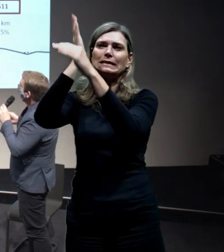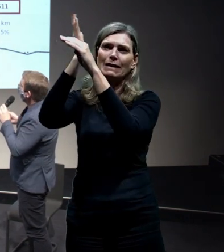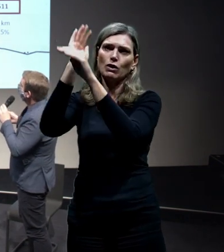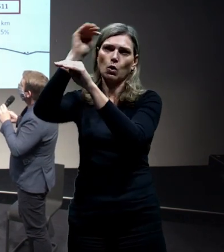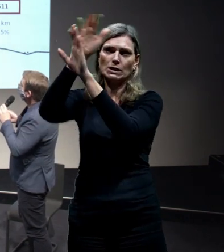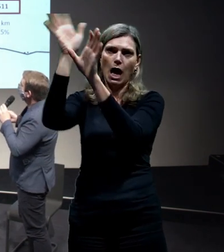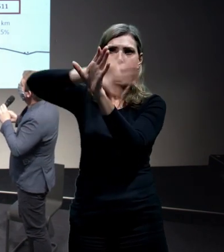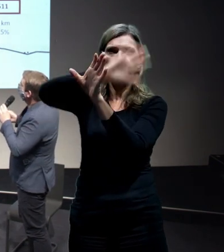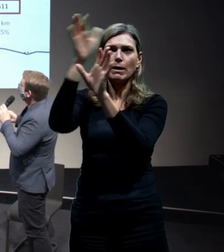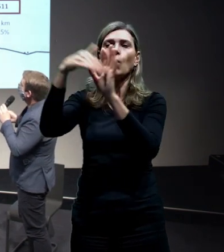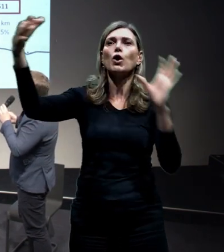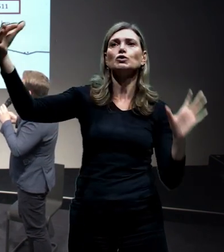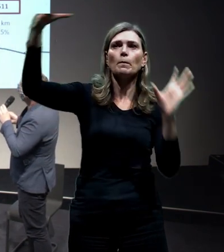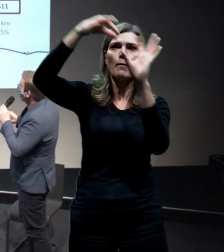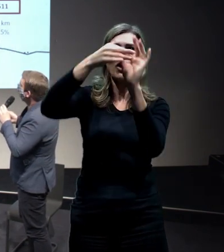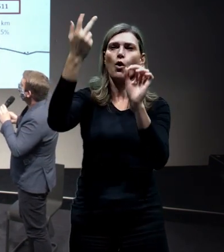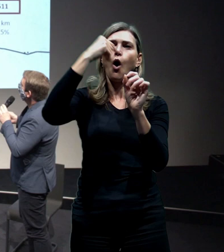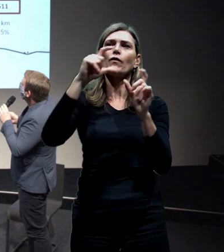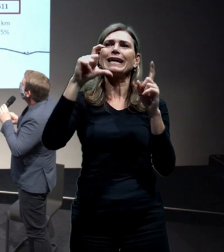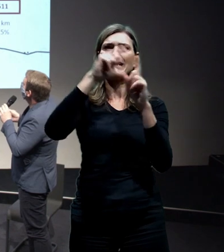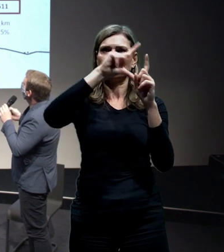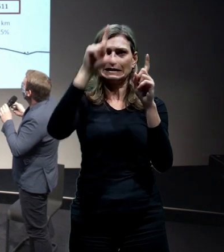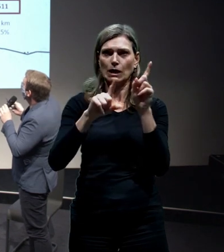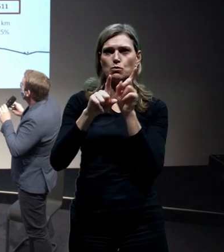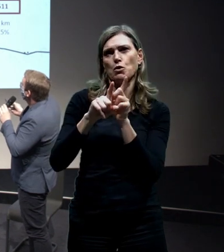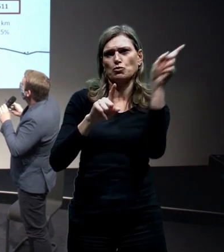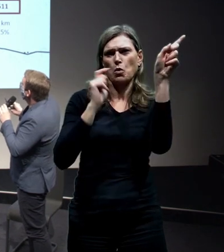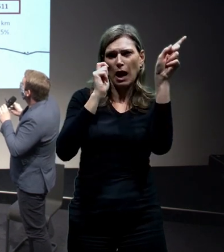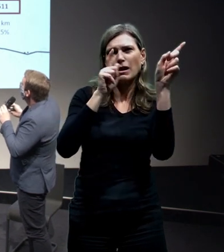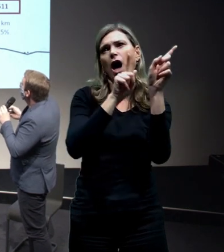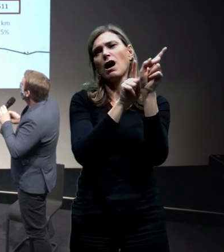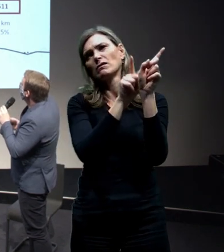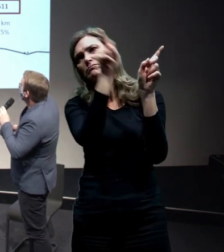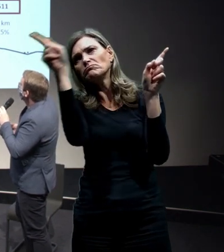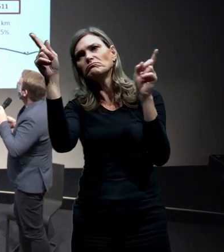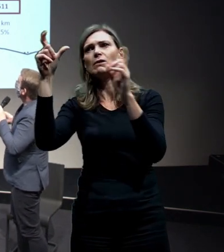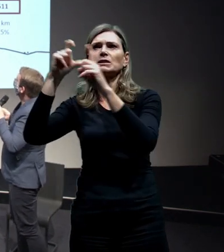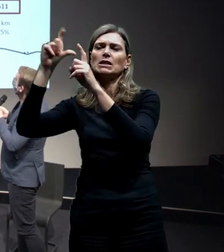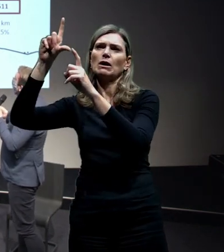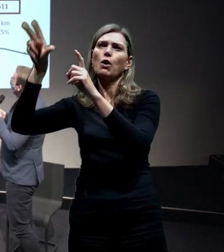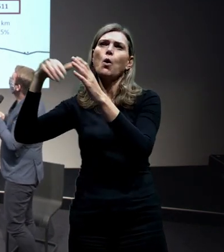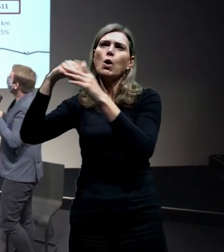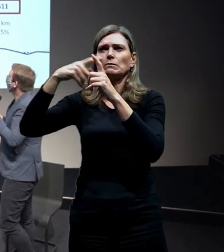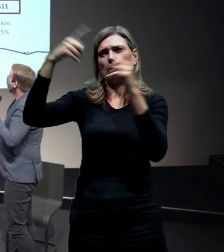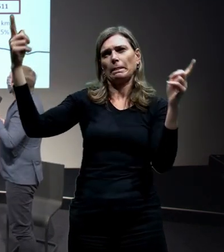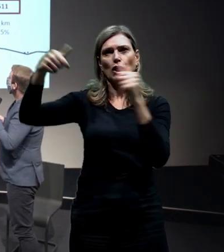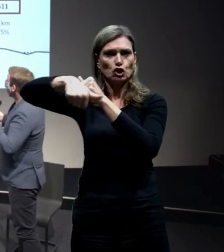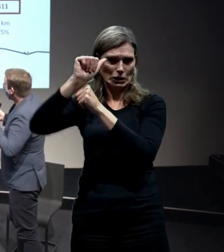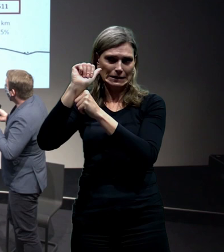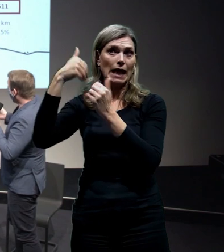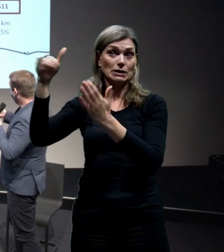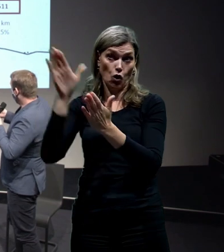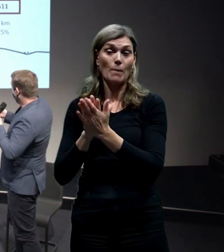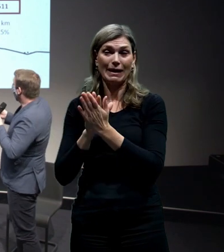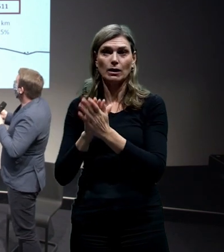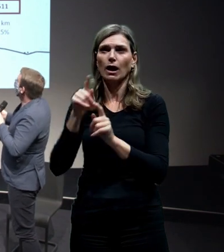jedná se o propojku dálnice D7 a D8 o délce zhruba 16 km. Je to